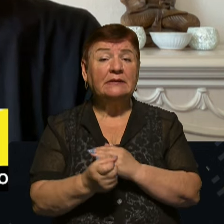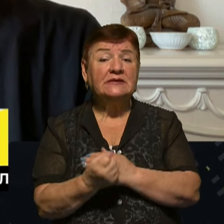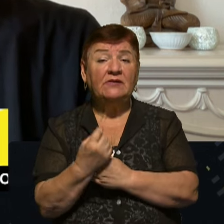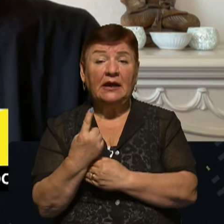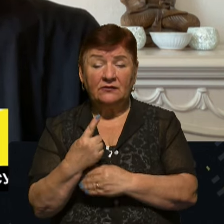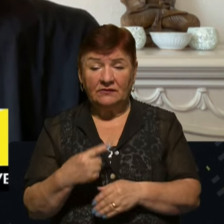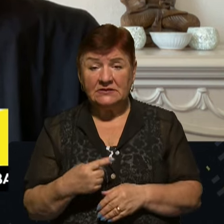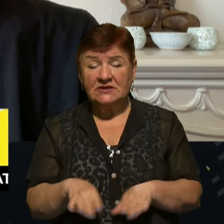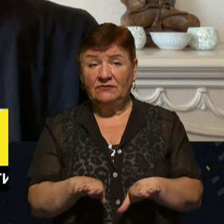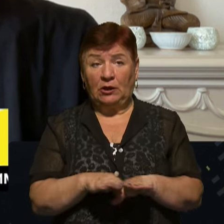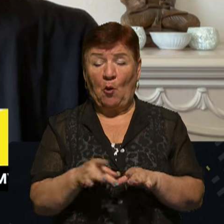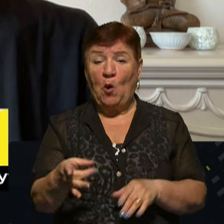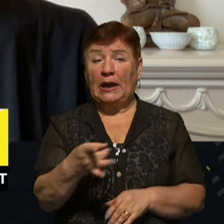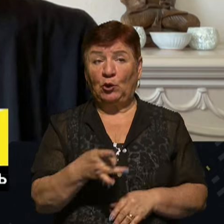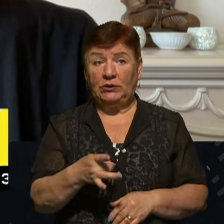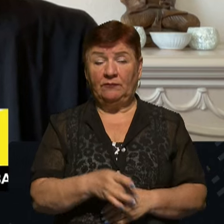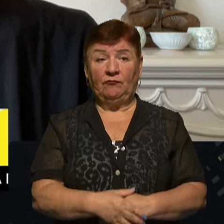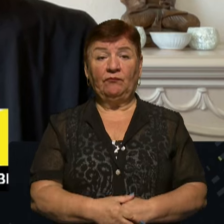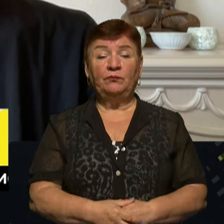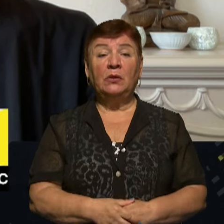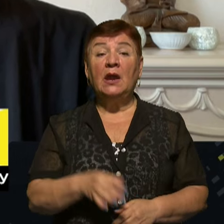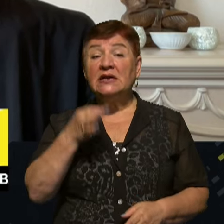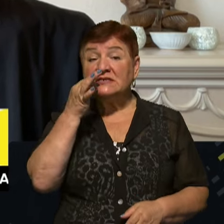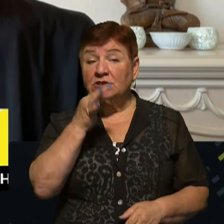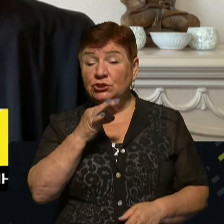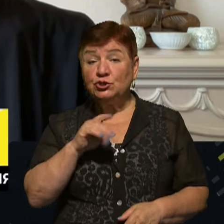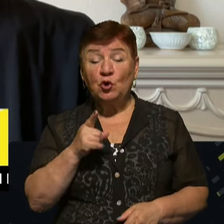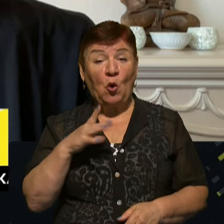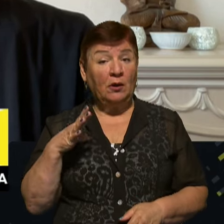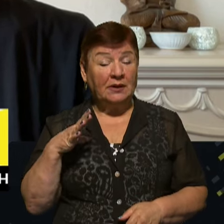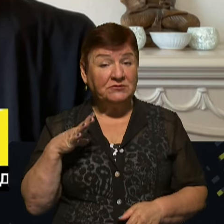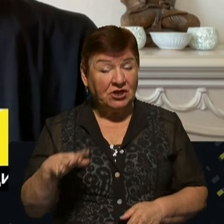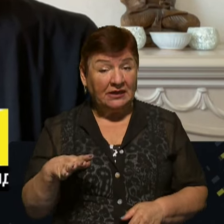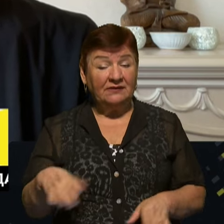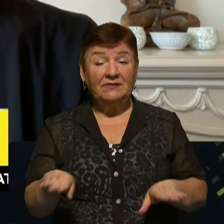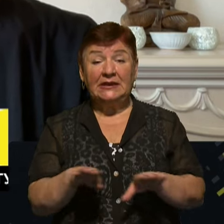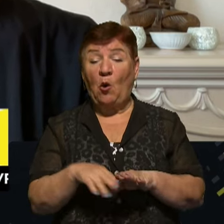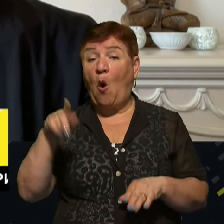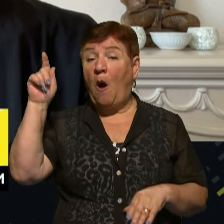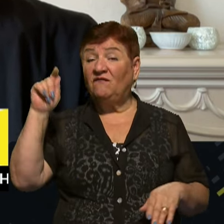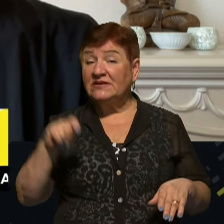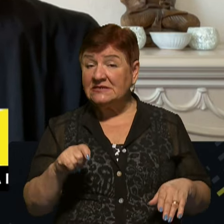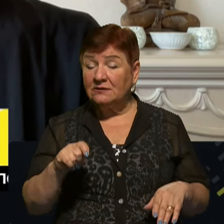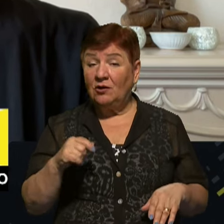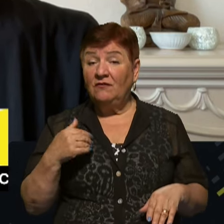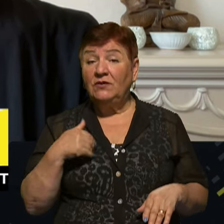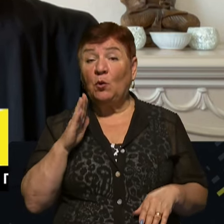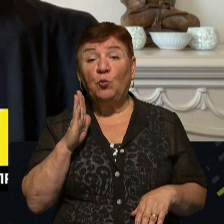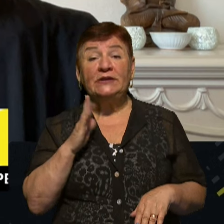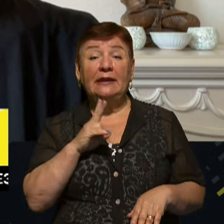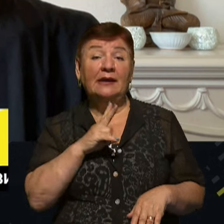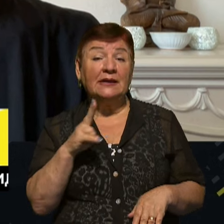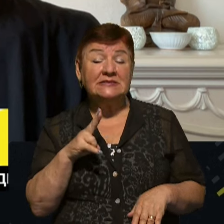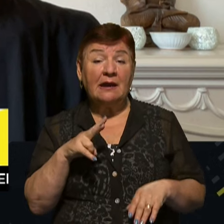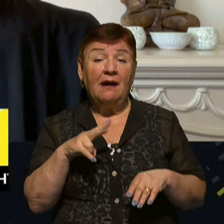в індопацифічному районі. Скажи, будь ласка, чого нам взагалі очікувати від такого візиту? Він буде мати якесь практичне рішення?